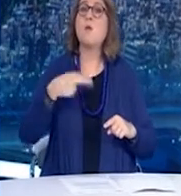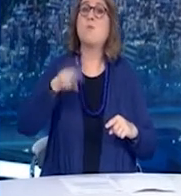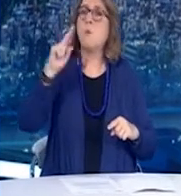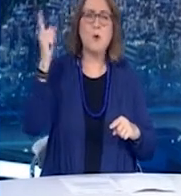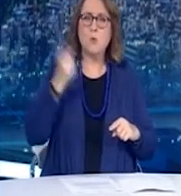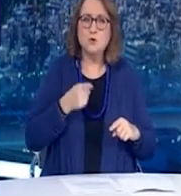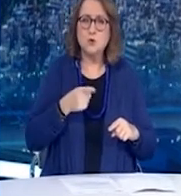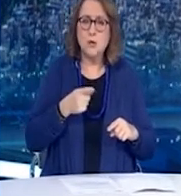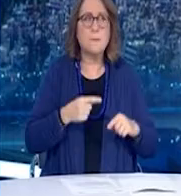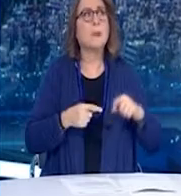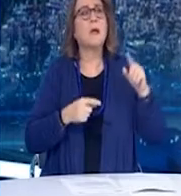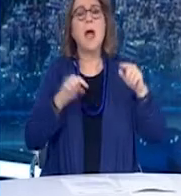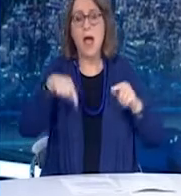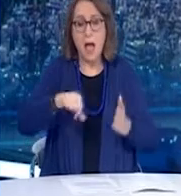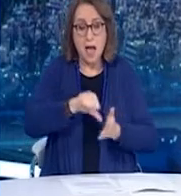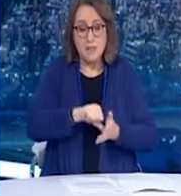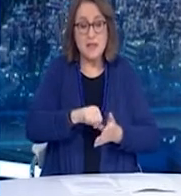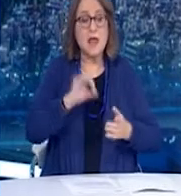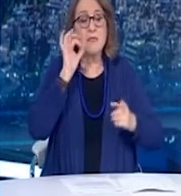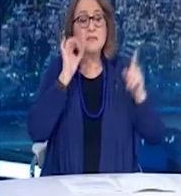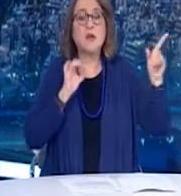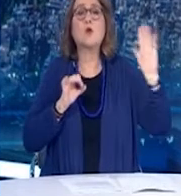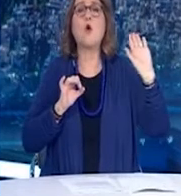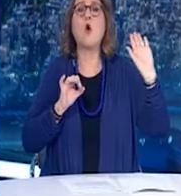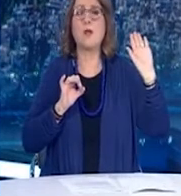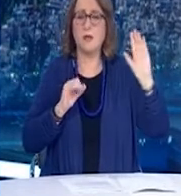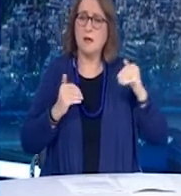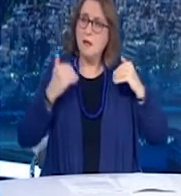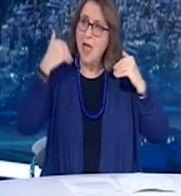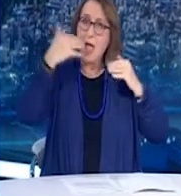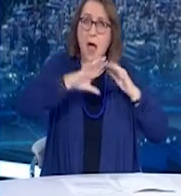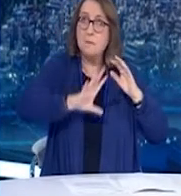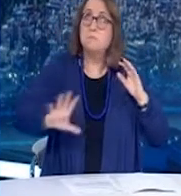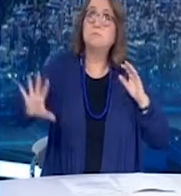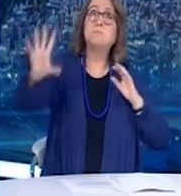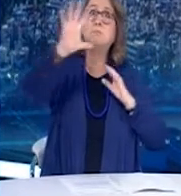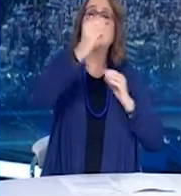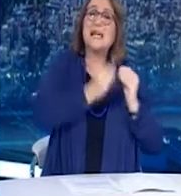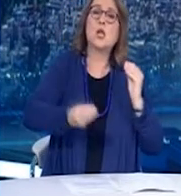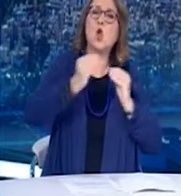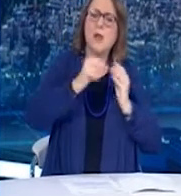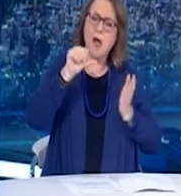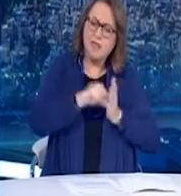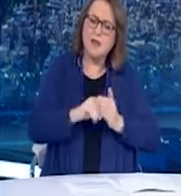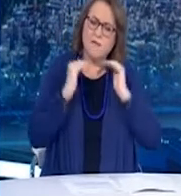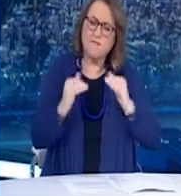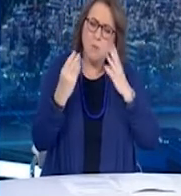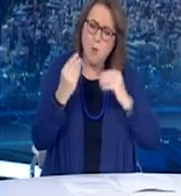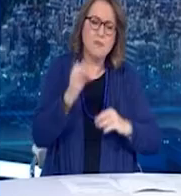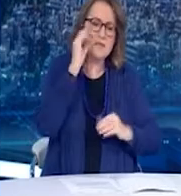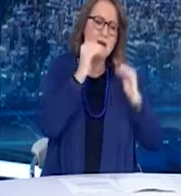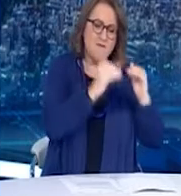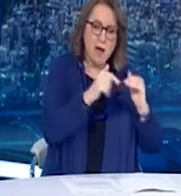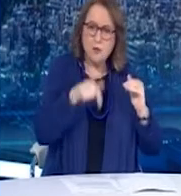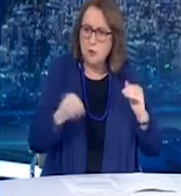Αττικής και Θεσσαλονίκης με σαφή σημεία εξόδου στόσο από την εκθετική αύξηση. Το φορτίο είναι εξαιρετικά βαρύ στα βόρεια της